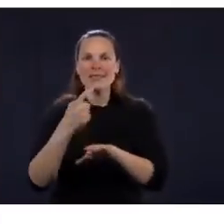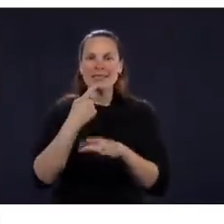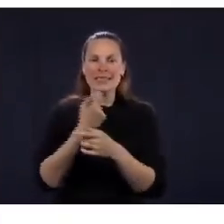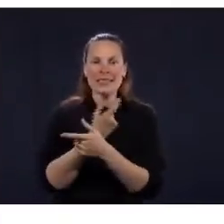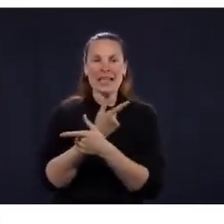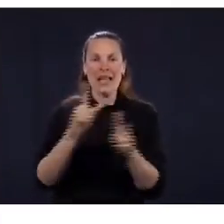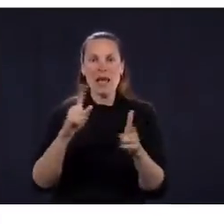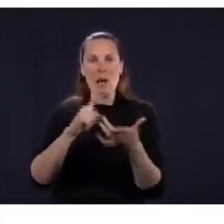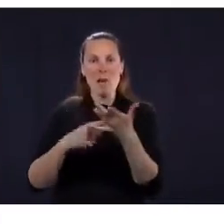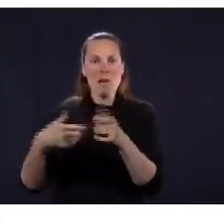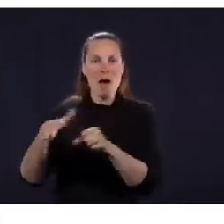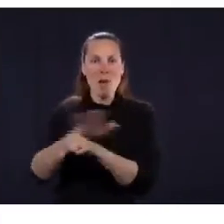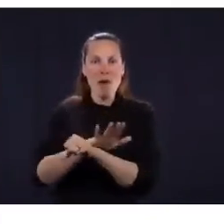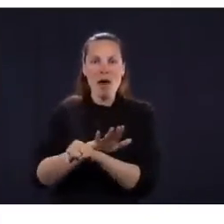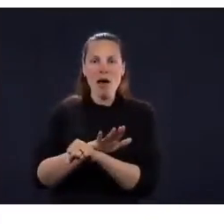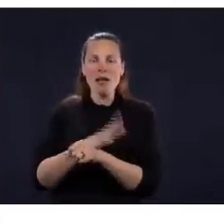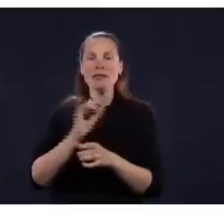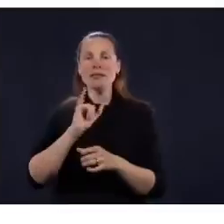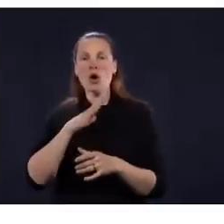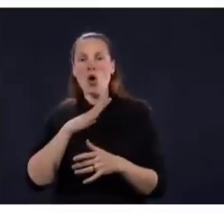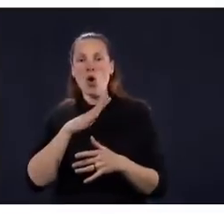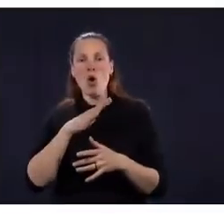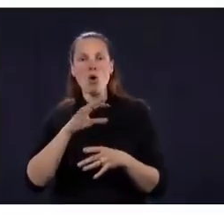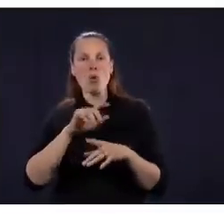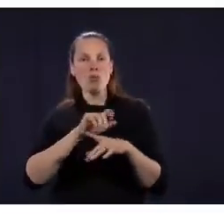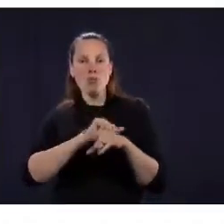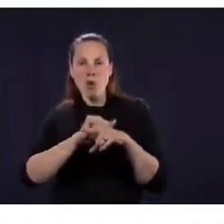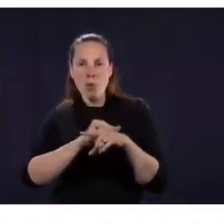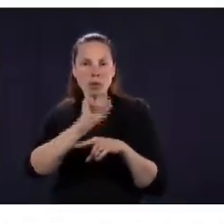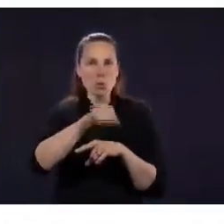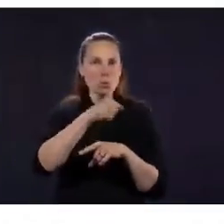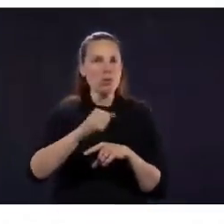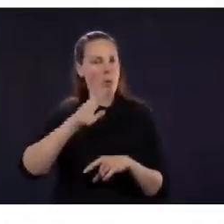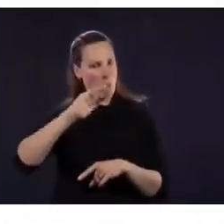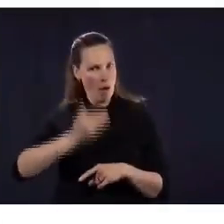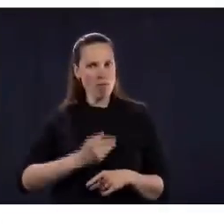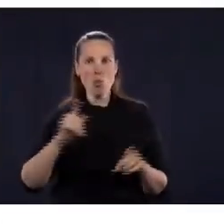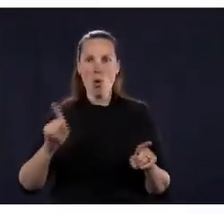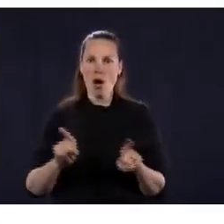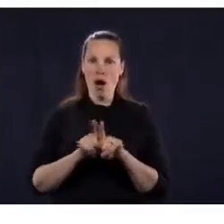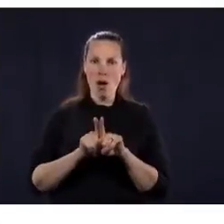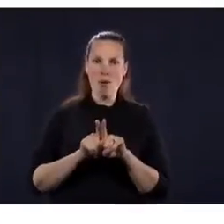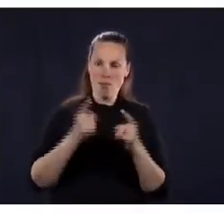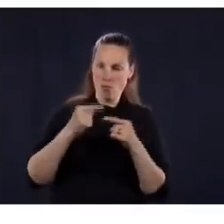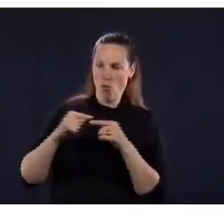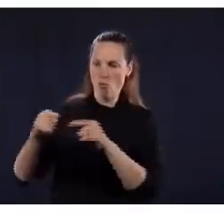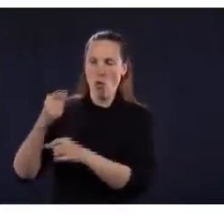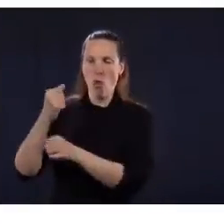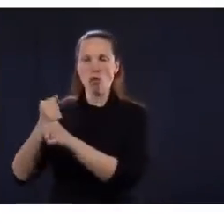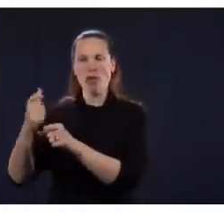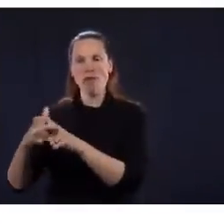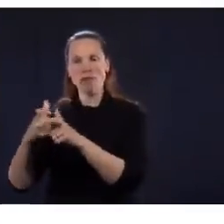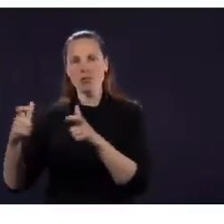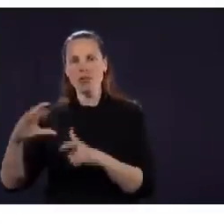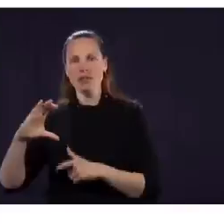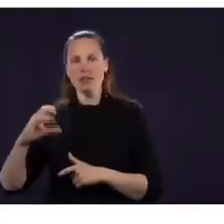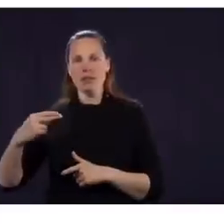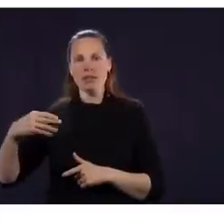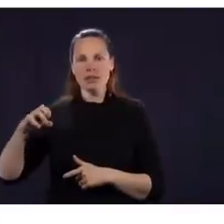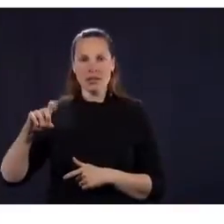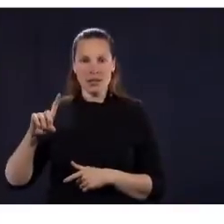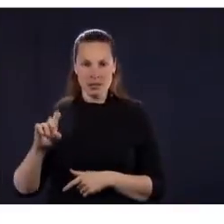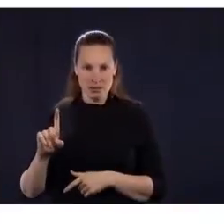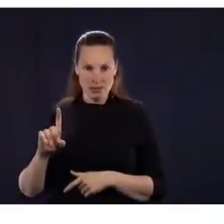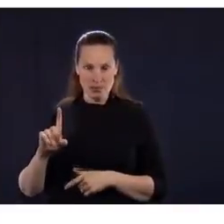1772 personnes qui sont hospitalisées. Une augmentation de 18. On a